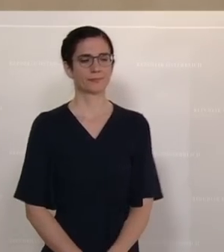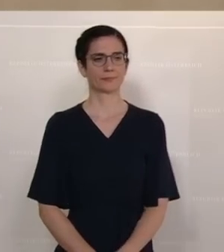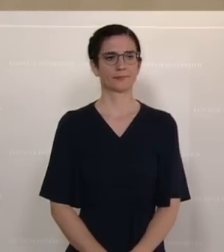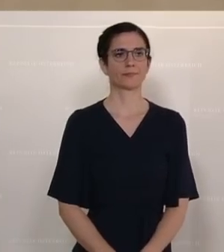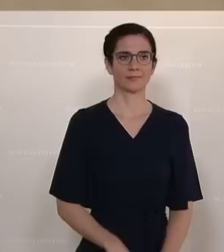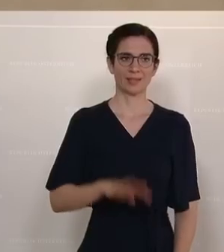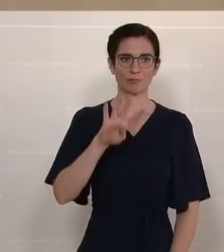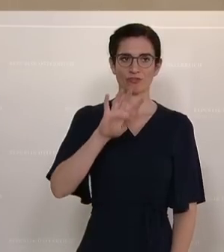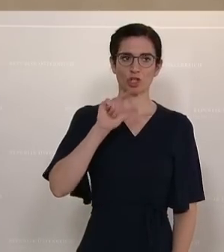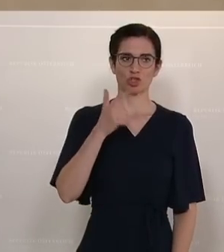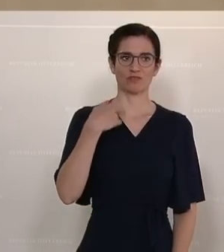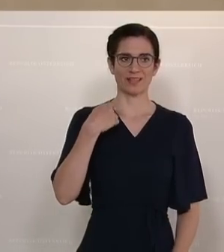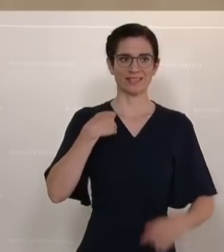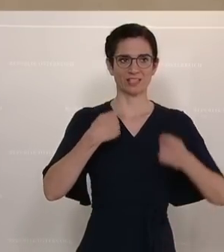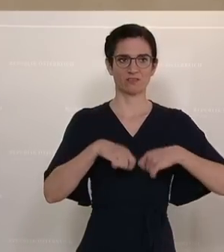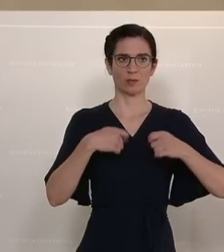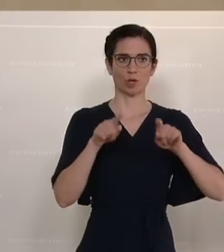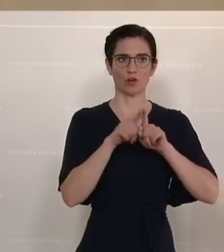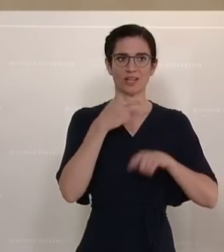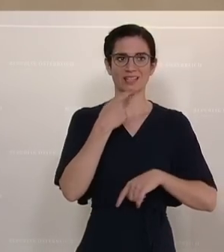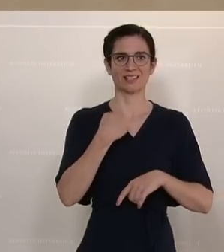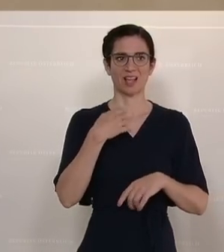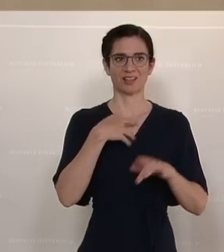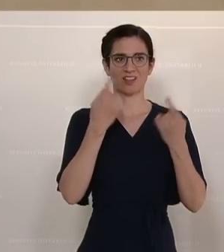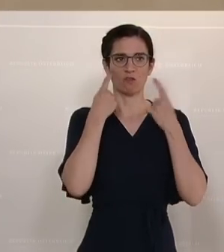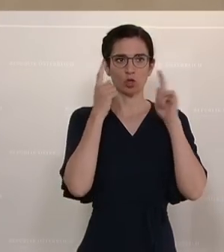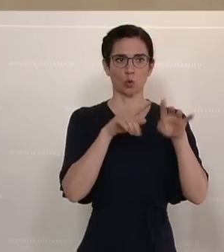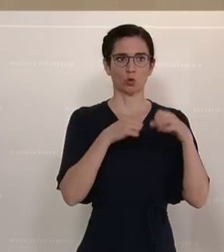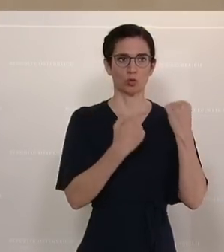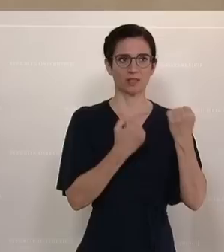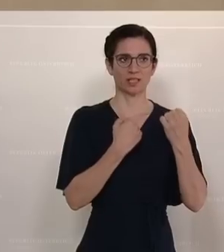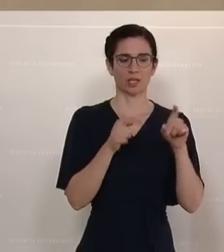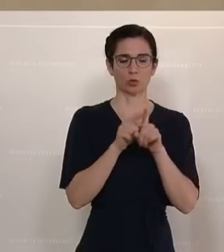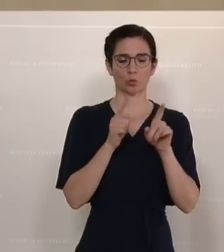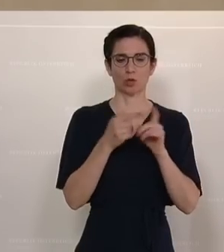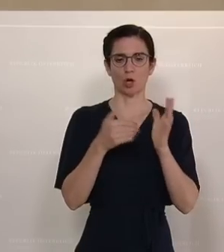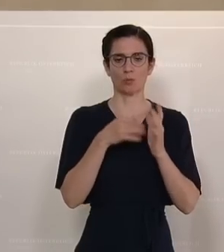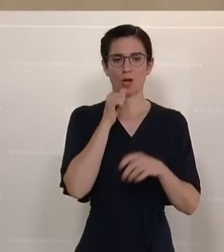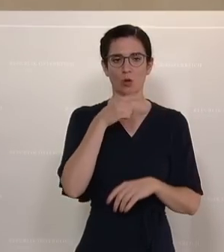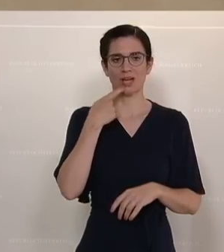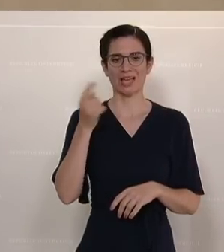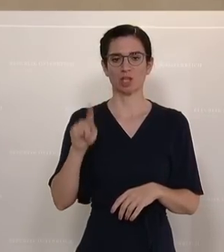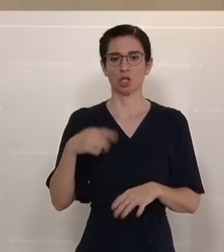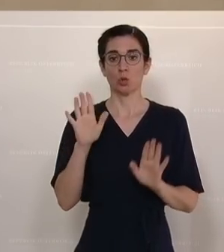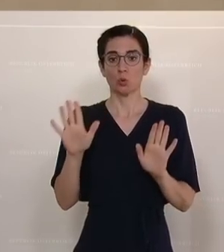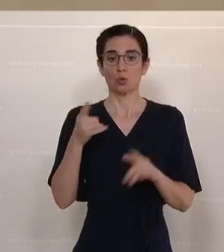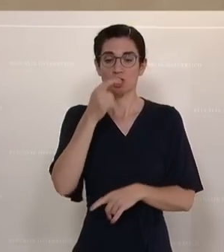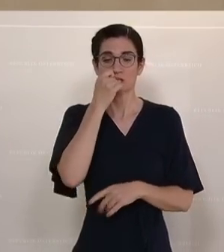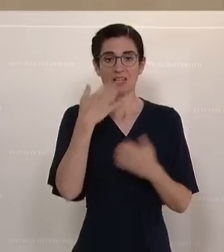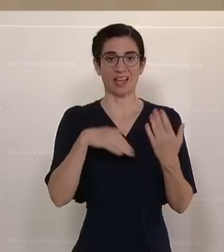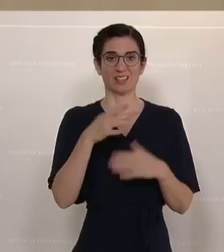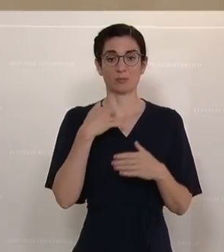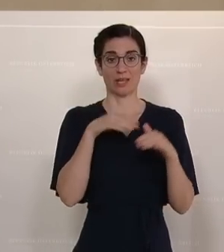von Versorgungssicherheit gesprochen, dass wir keine russischen Gaslieferungen mehr brauchen in diesem Winter und genug Gas in den Speichern haben, nur ganz nebenbei.